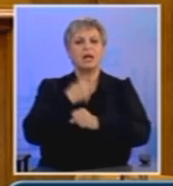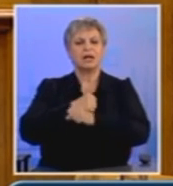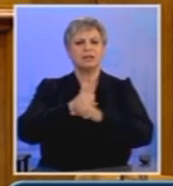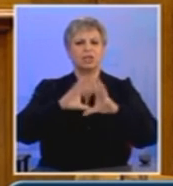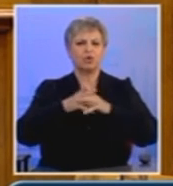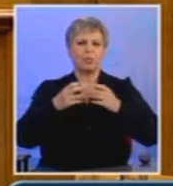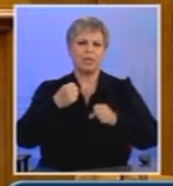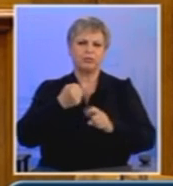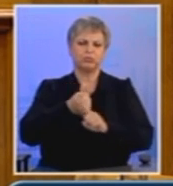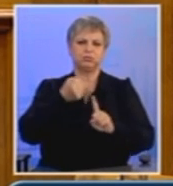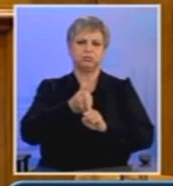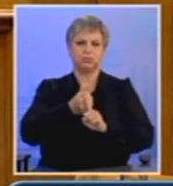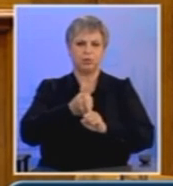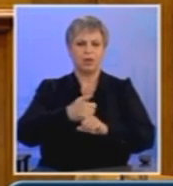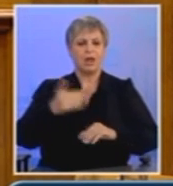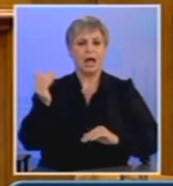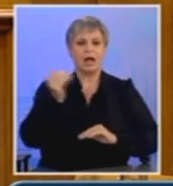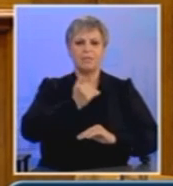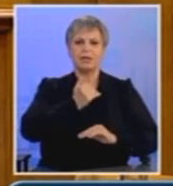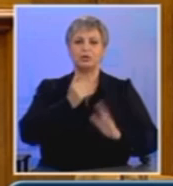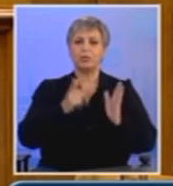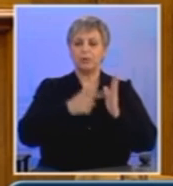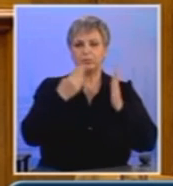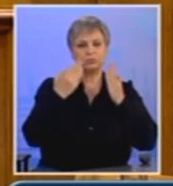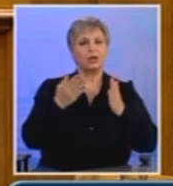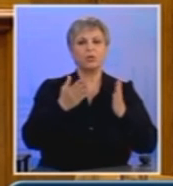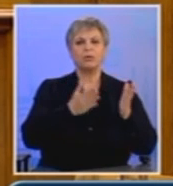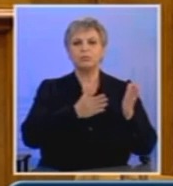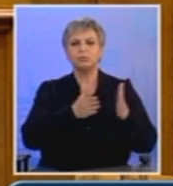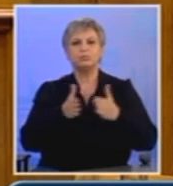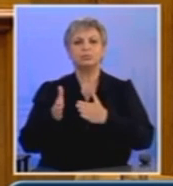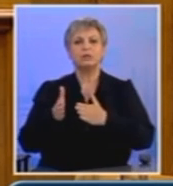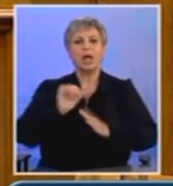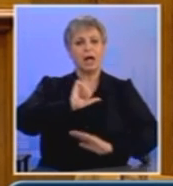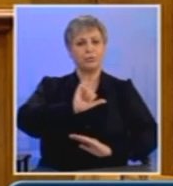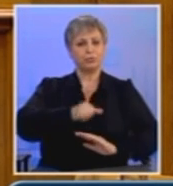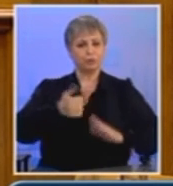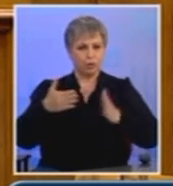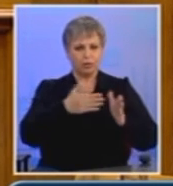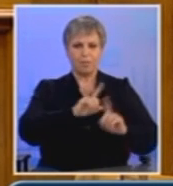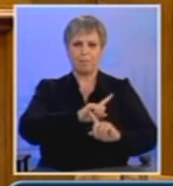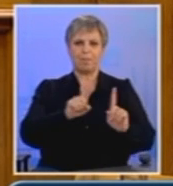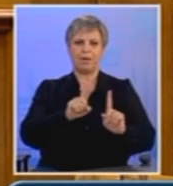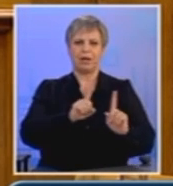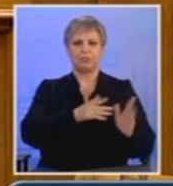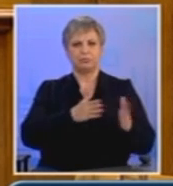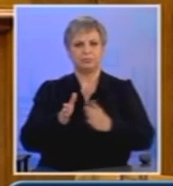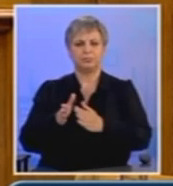να αποκτήσει σαφή προσανατολισμό αντικαπιταλιστικό να